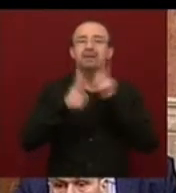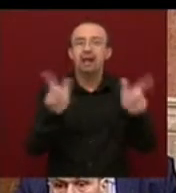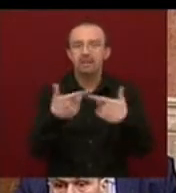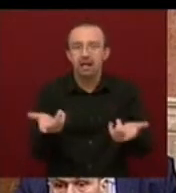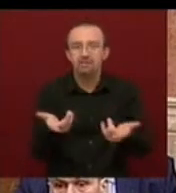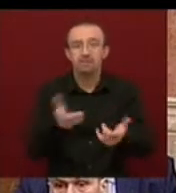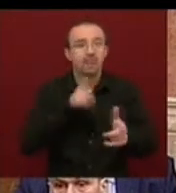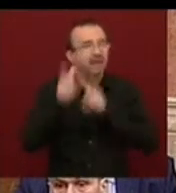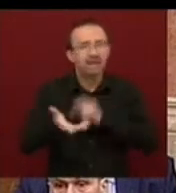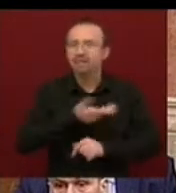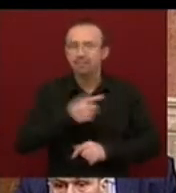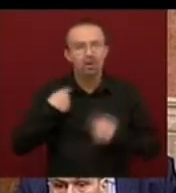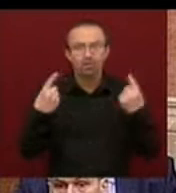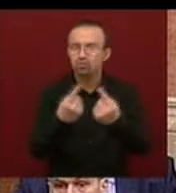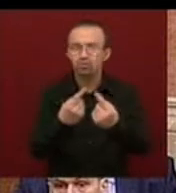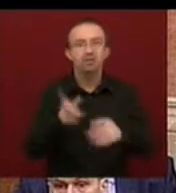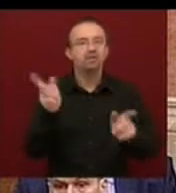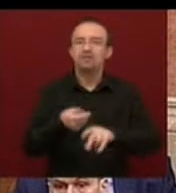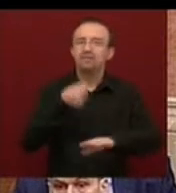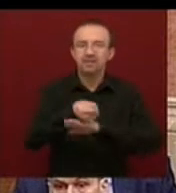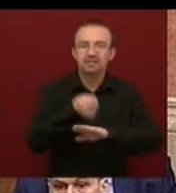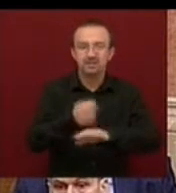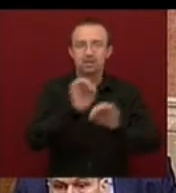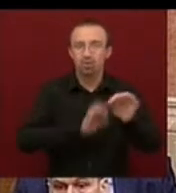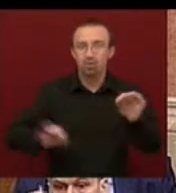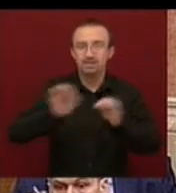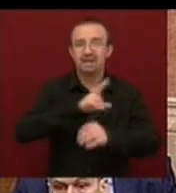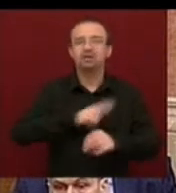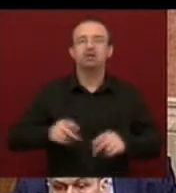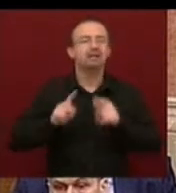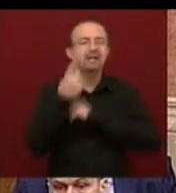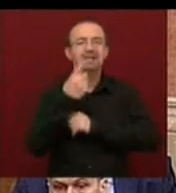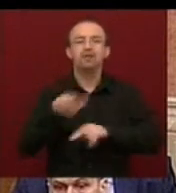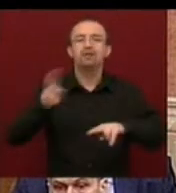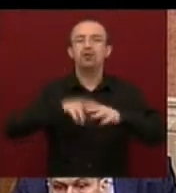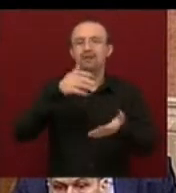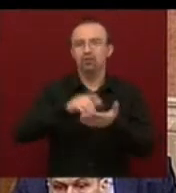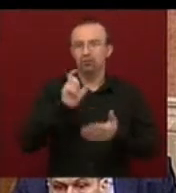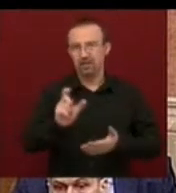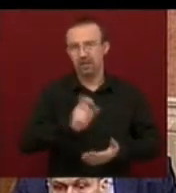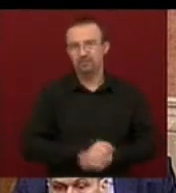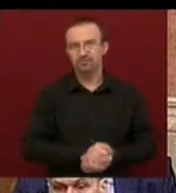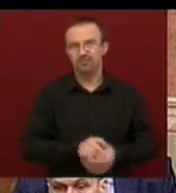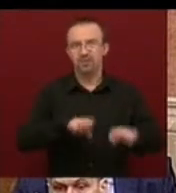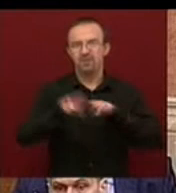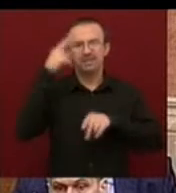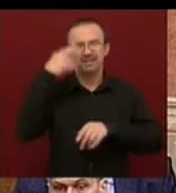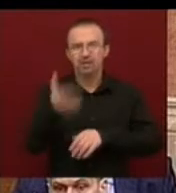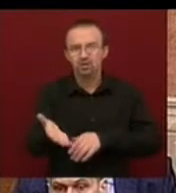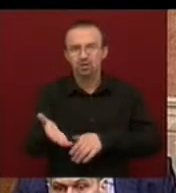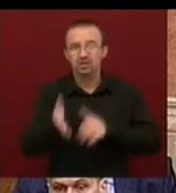hogy nem kabunk hitelt, hogy nem finanszírozható ország, az ország csak rendkívüli töbletköltségekkel. Miniszter úr,